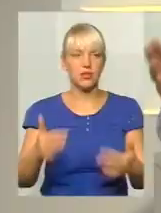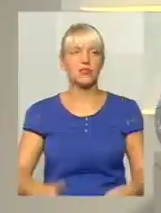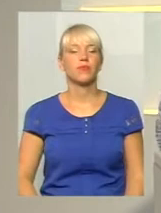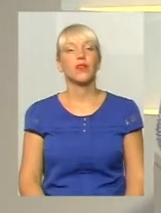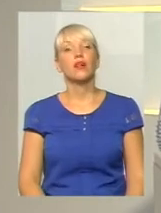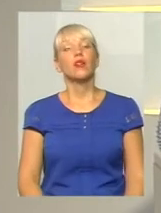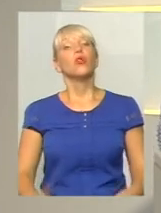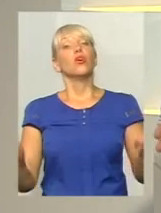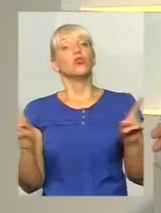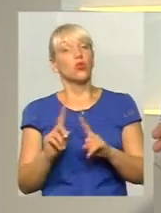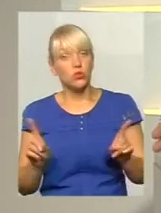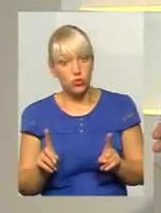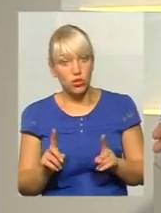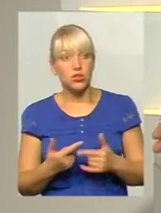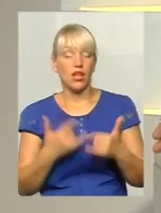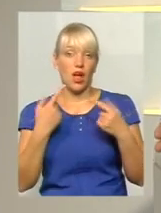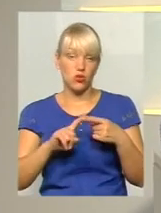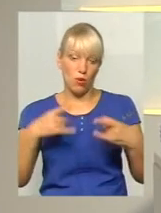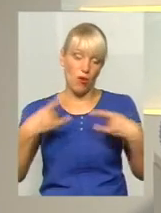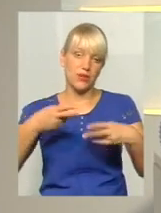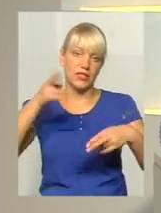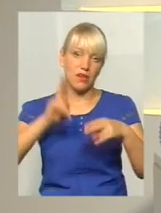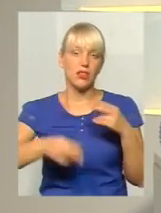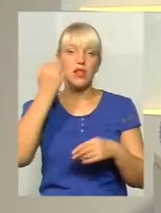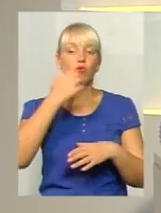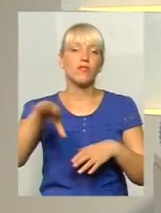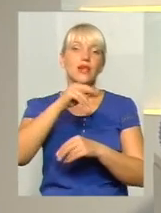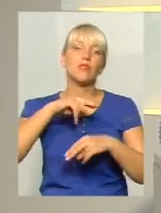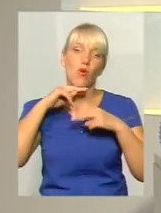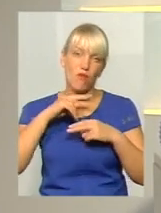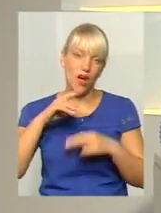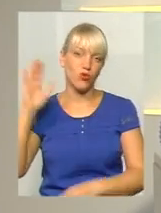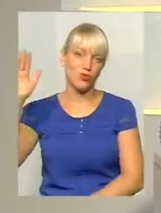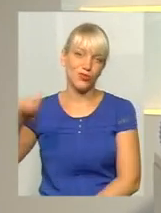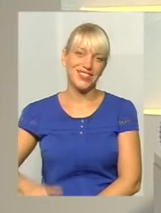Тож, що ж, на цьому наш ефір завершується. Дякую всім за увагу, до зустрічі.